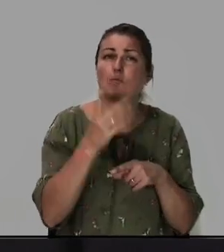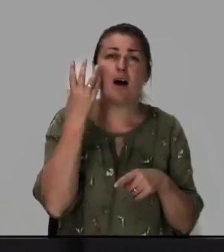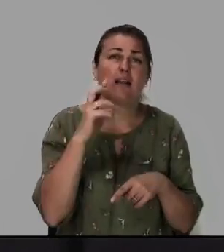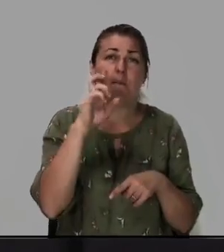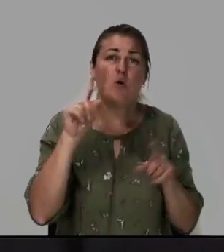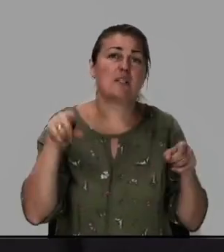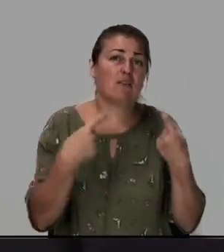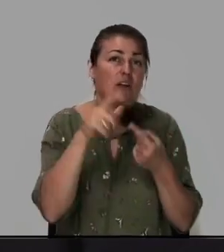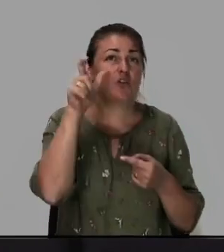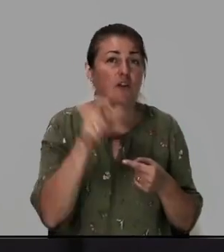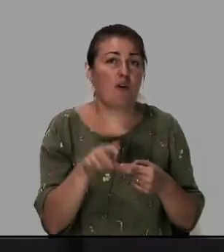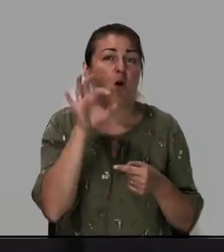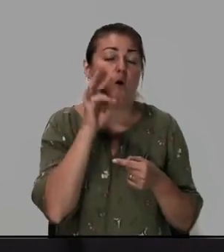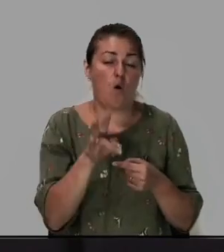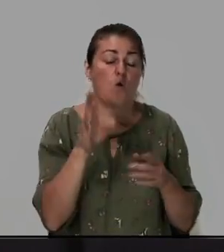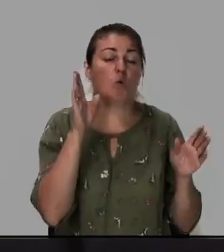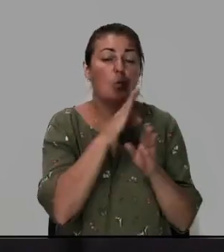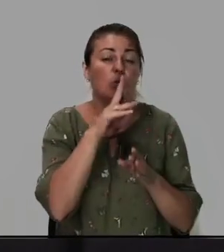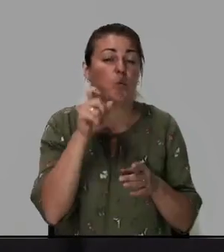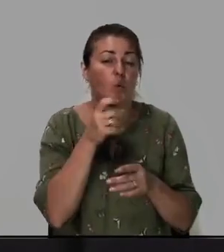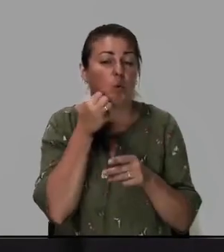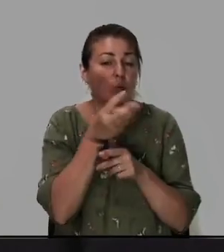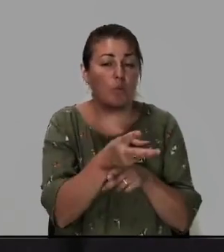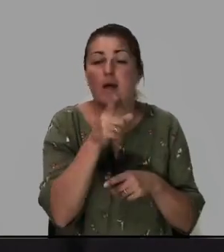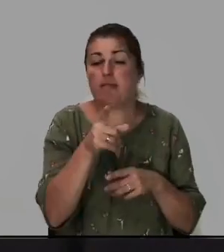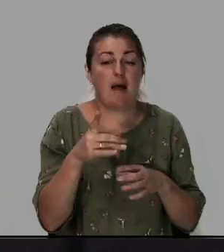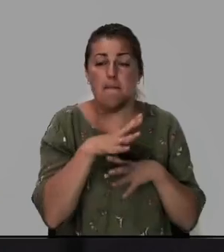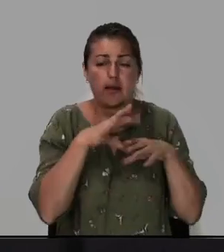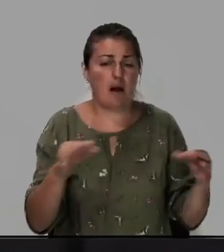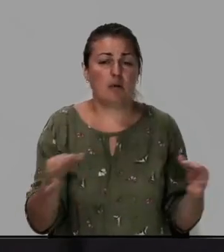сотворил человека, Он дунул дух, и там не было ничего.